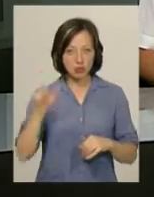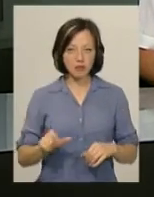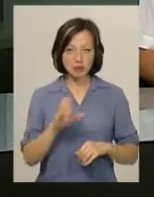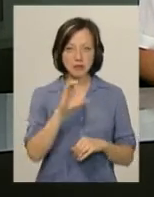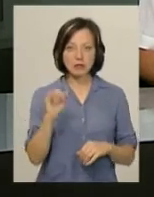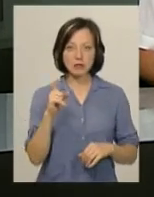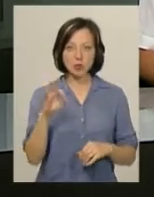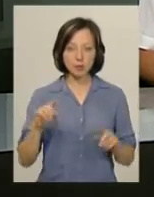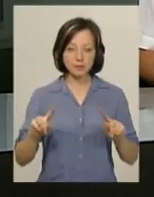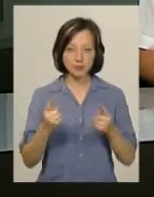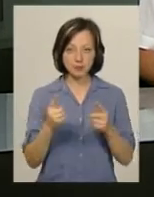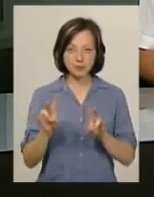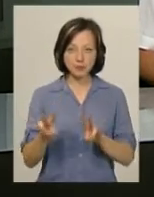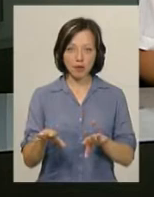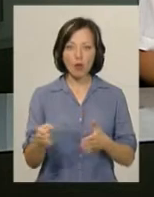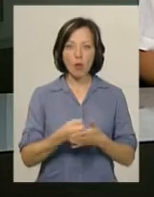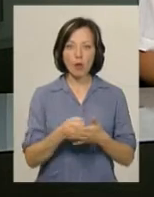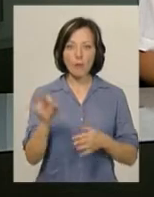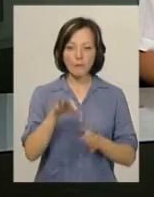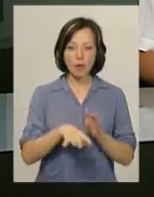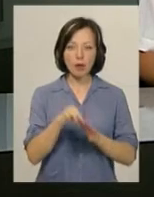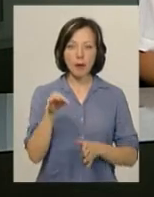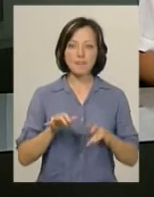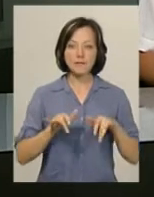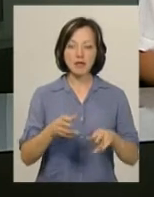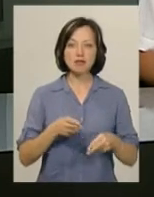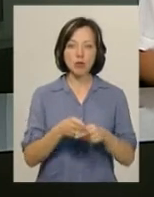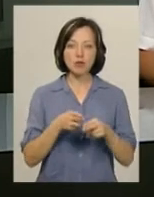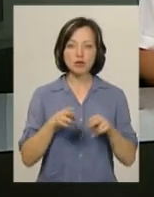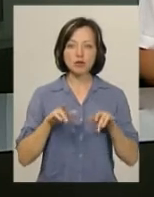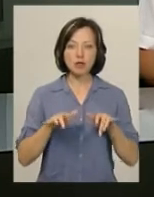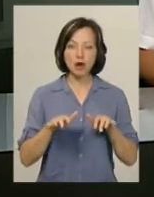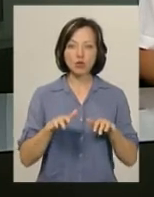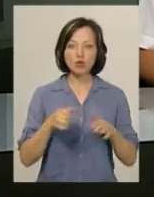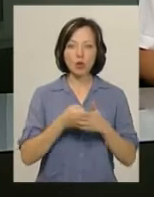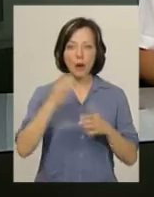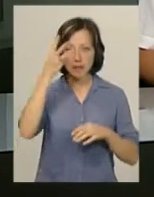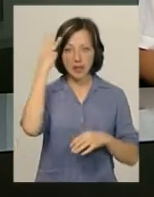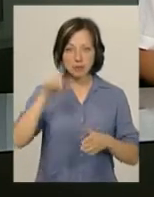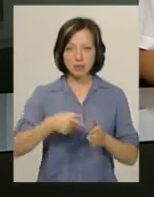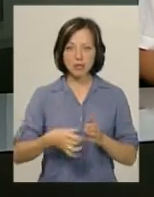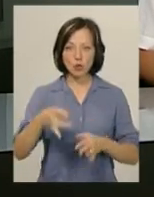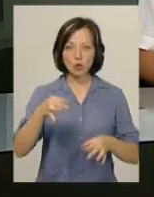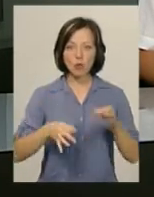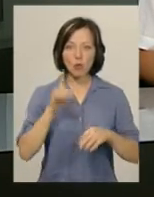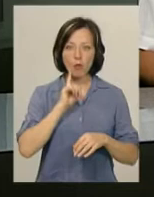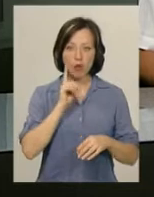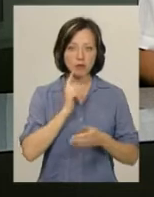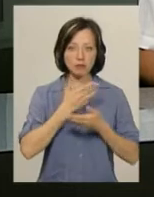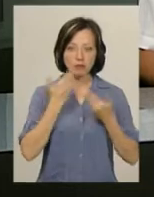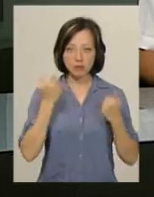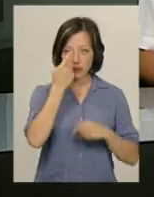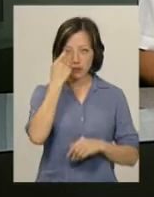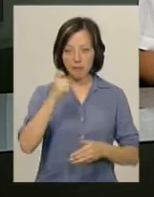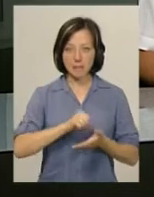ізоляторі тимчасового тримання. Клопотання про обрання йому міри запобіжного заходу до Хмельницького міськрайонного суду поки не надійшло,